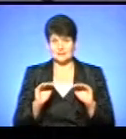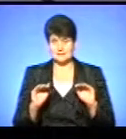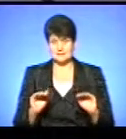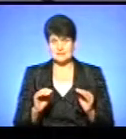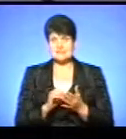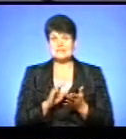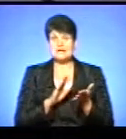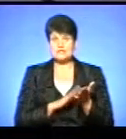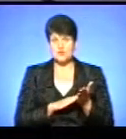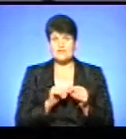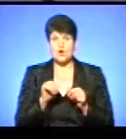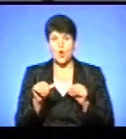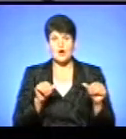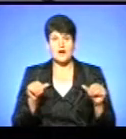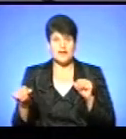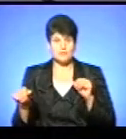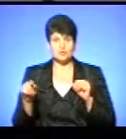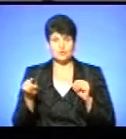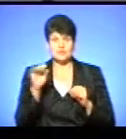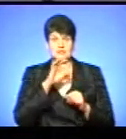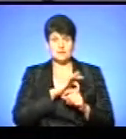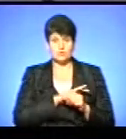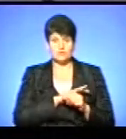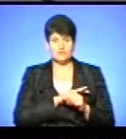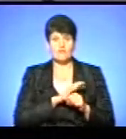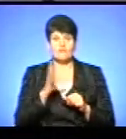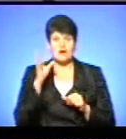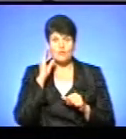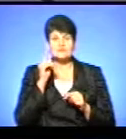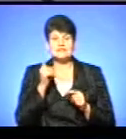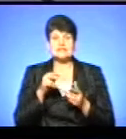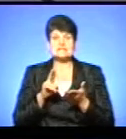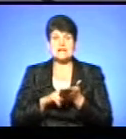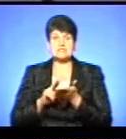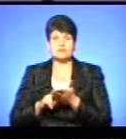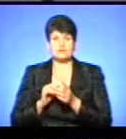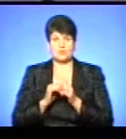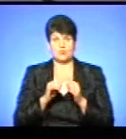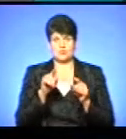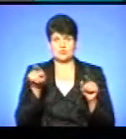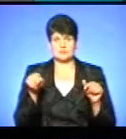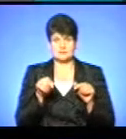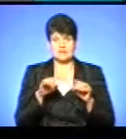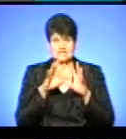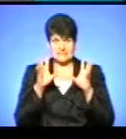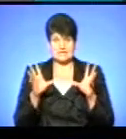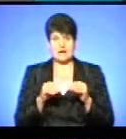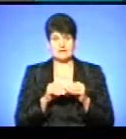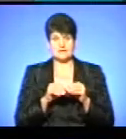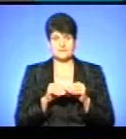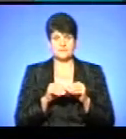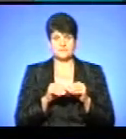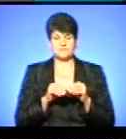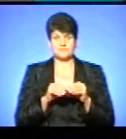зареєстровані окремо, то їхній дохід враховується там, де кожен із них зареєстрований. де кожен зареєстрований. Але загальний дохід і